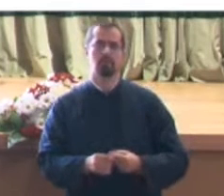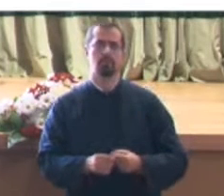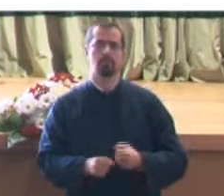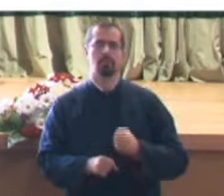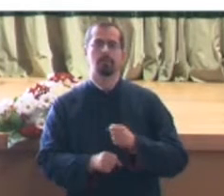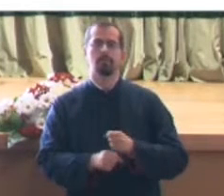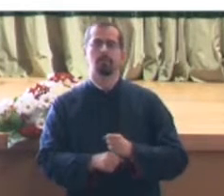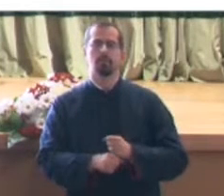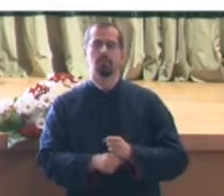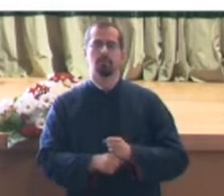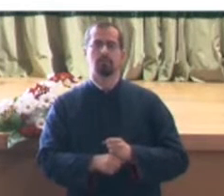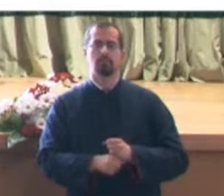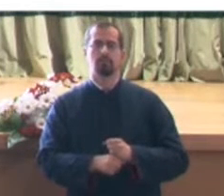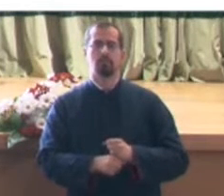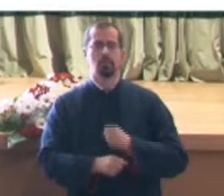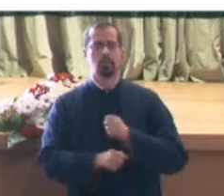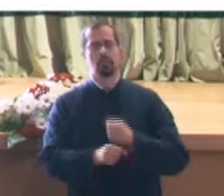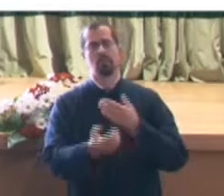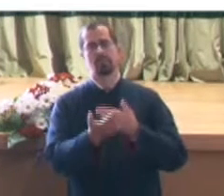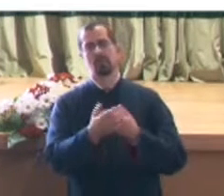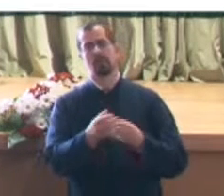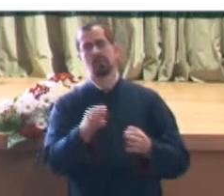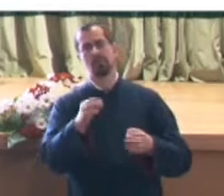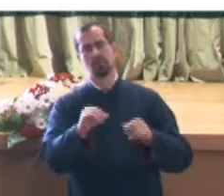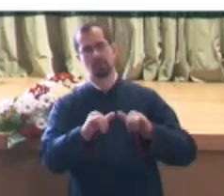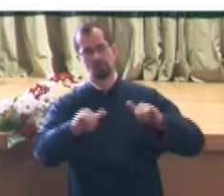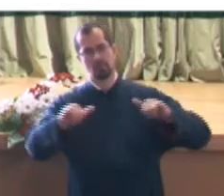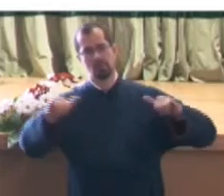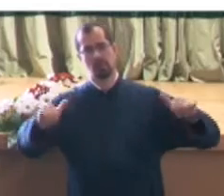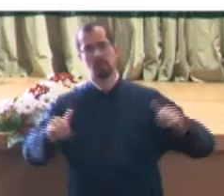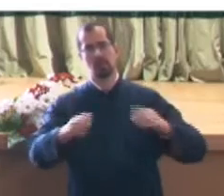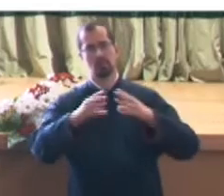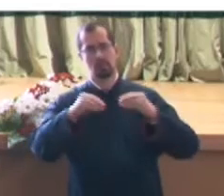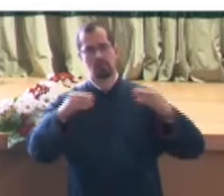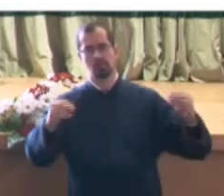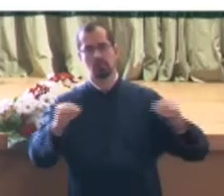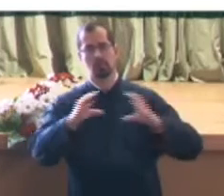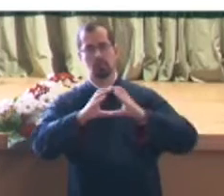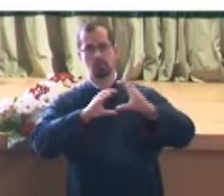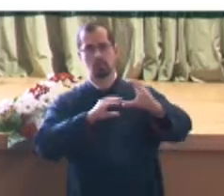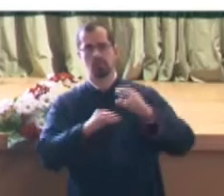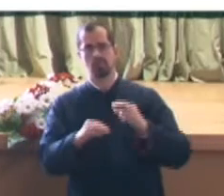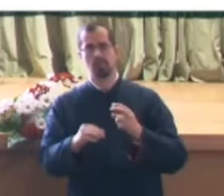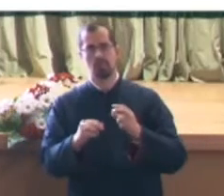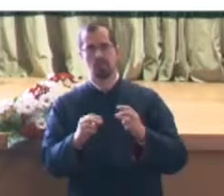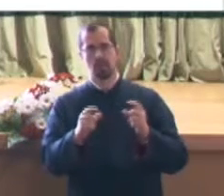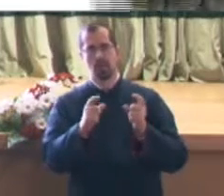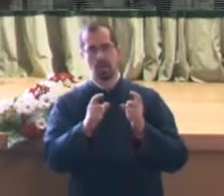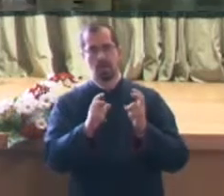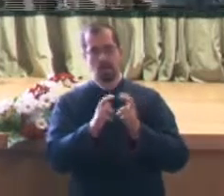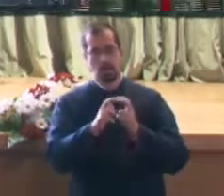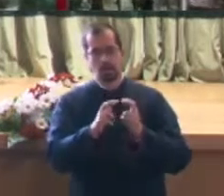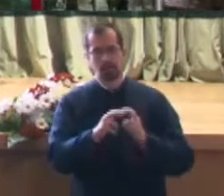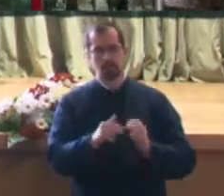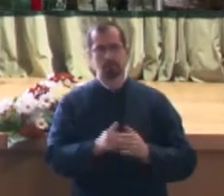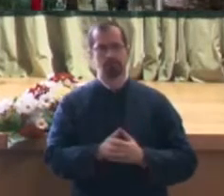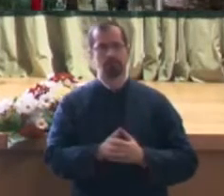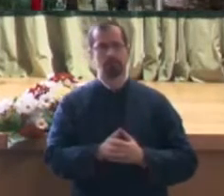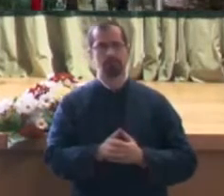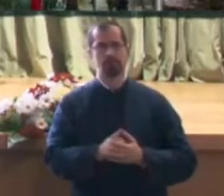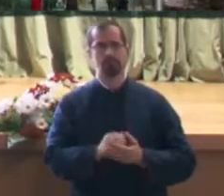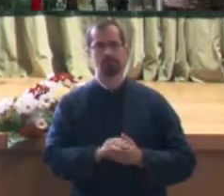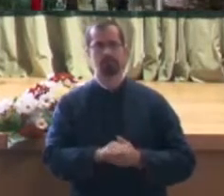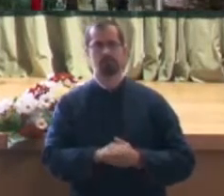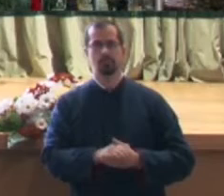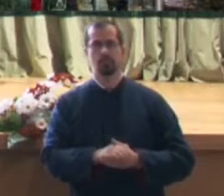încărcare a autobuzului electrice, și am reluat procedura de furnizare pentru cele 20 de autobuze hibrid, am